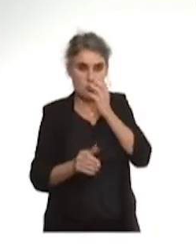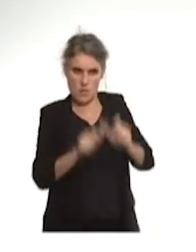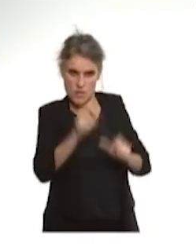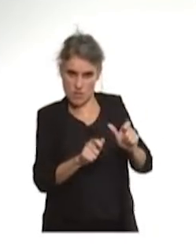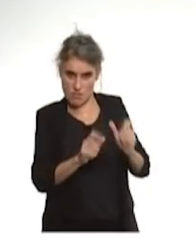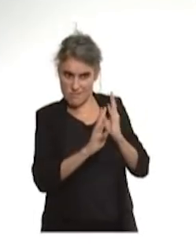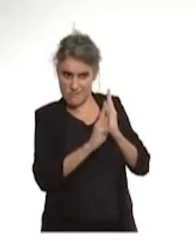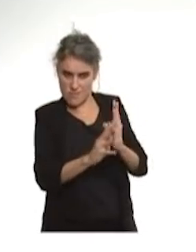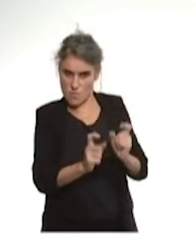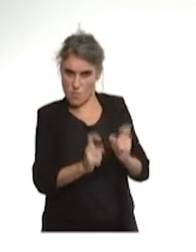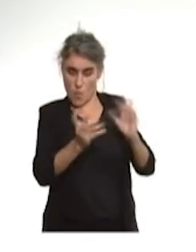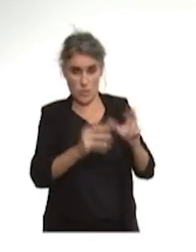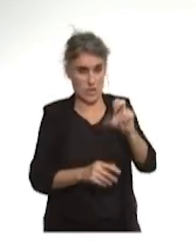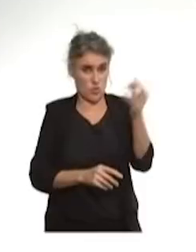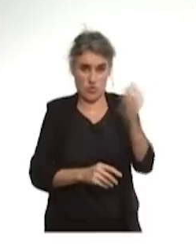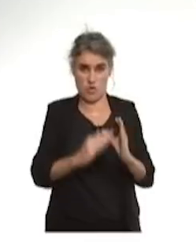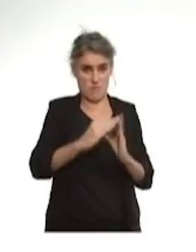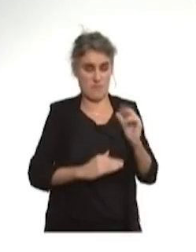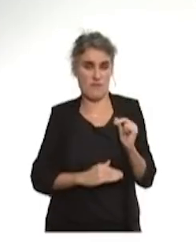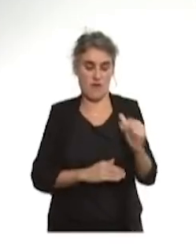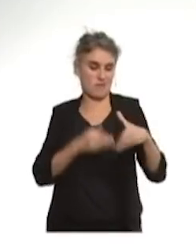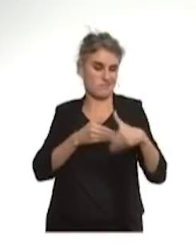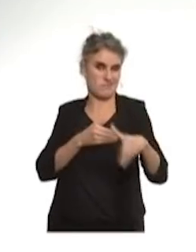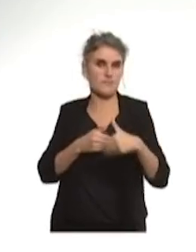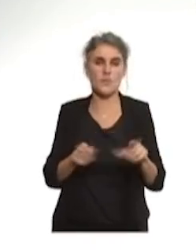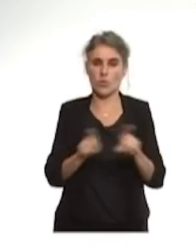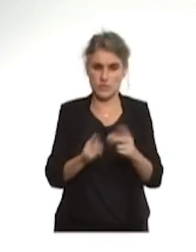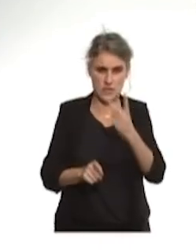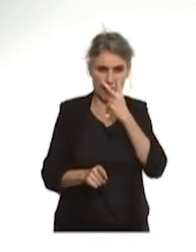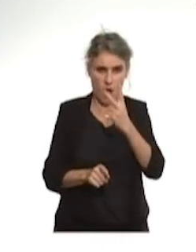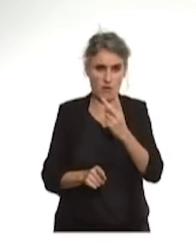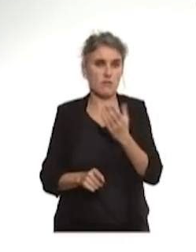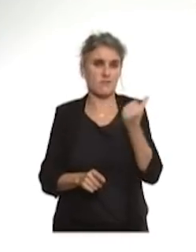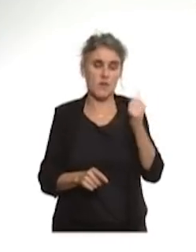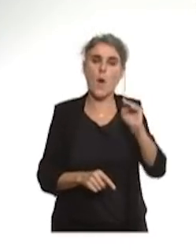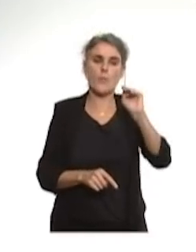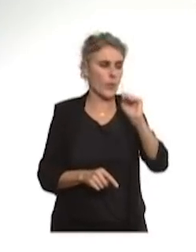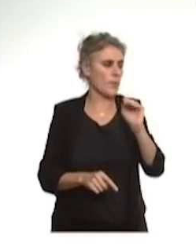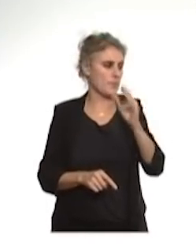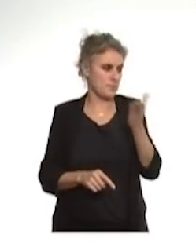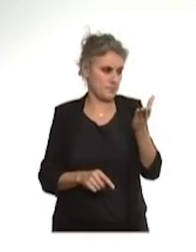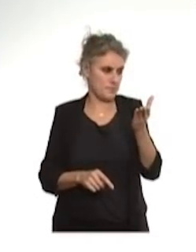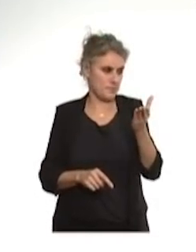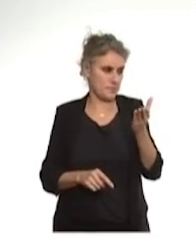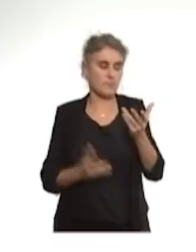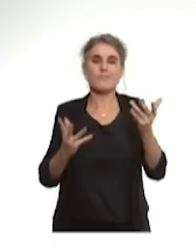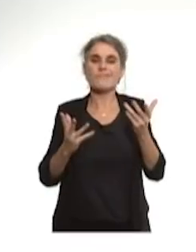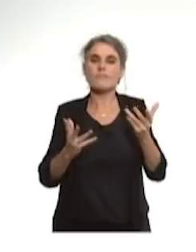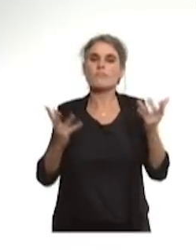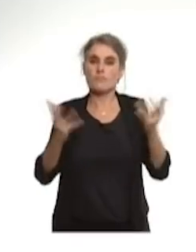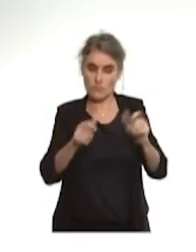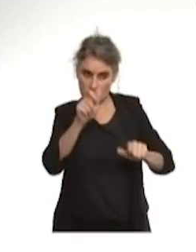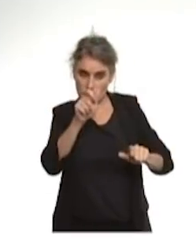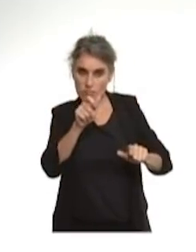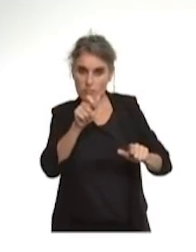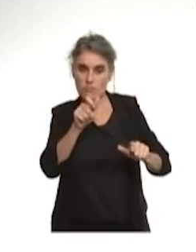franchir les 30% dans les prochains jours. Par ailleurs, vous voyez les traits bleus qui correspondent au taux réel d'occupation des réas par des malades